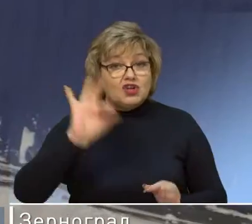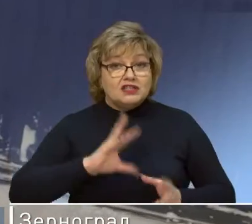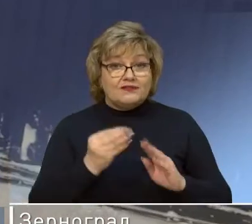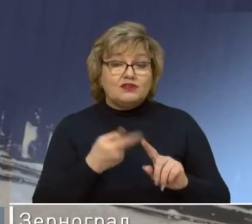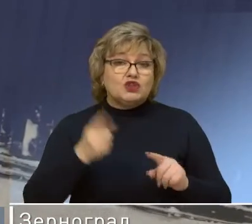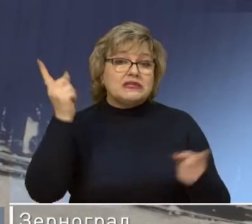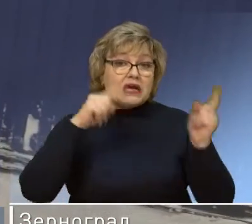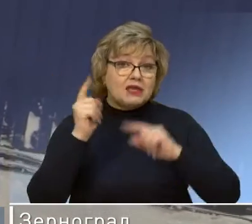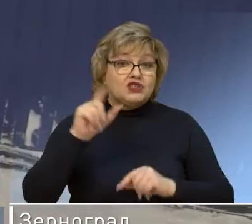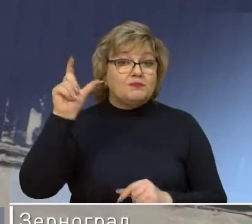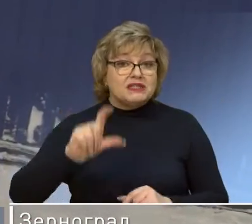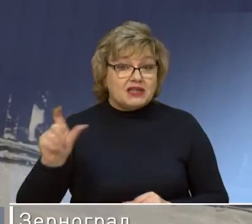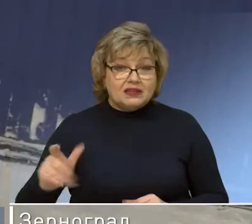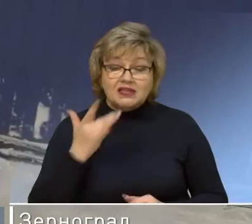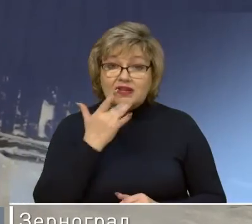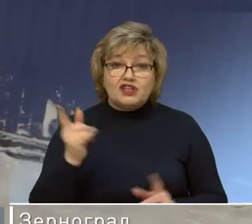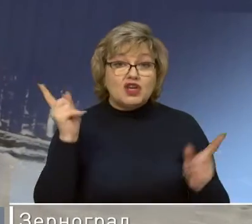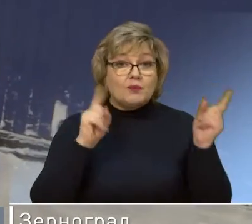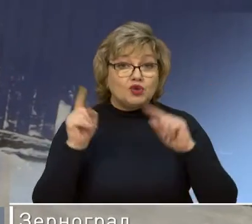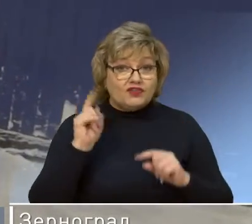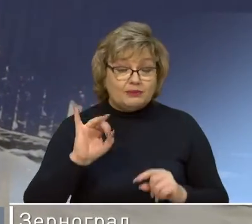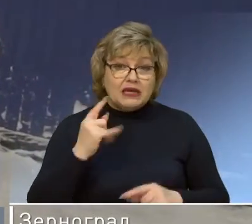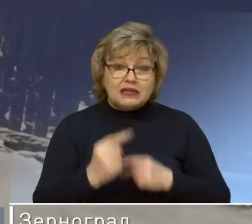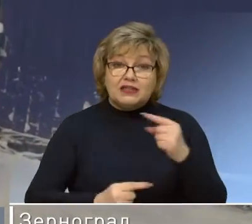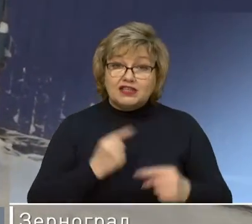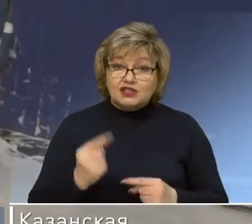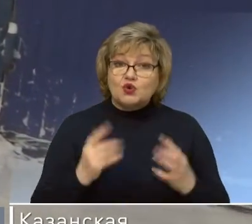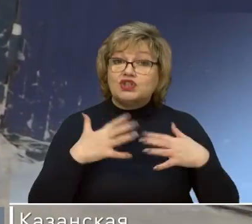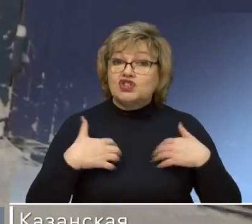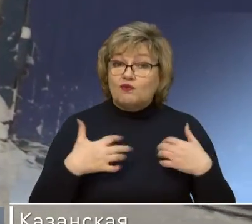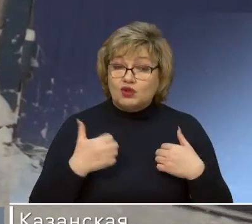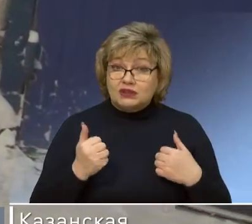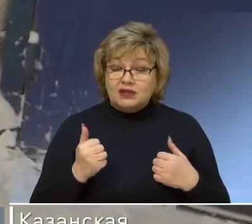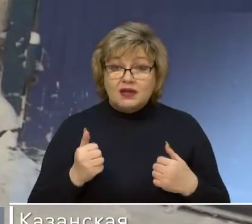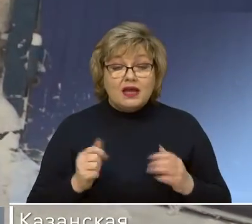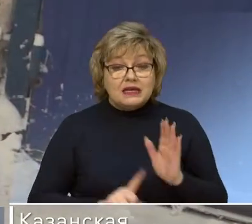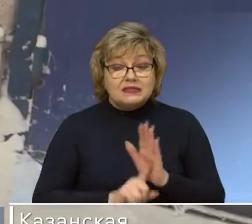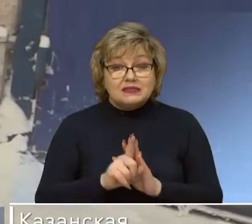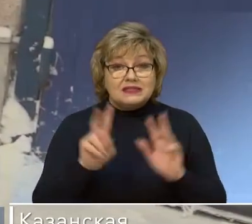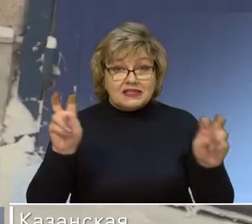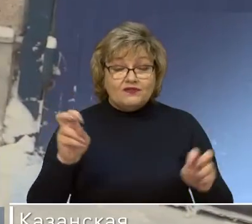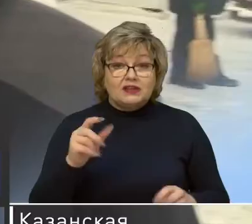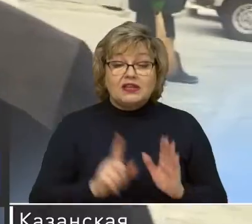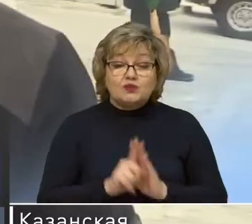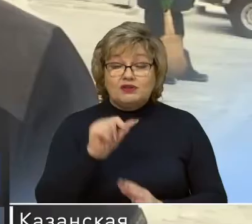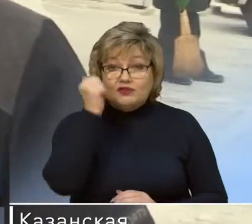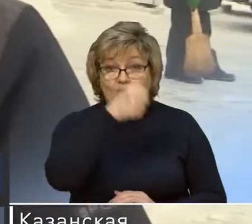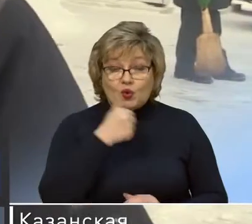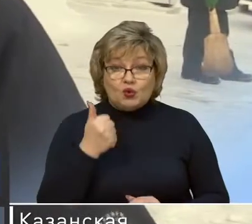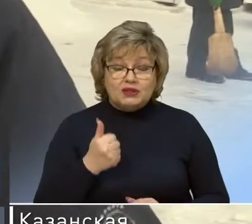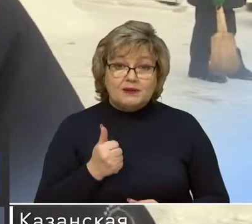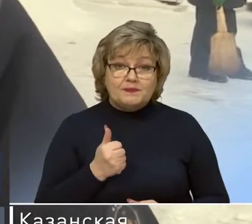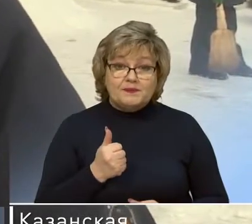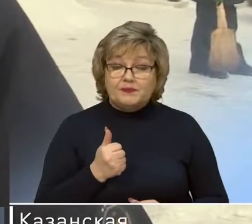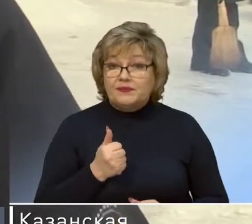сказочные персонажи, герои советских мультфильмов и традиционно животные. Символы наступившего года. Первый